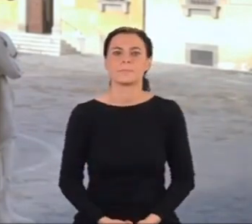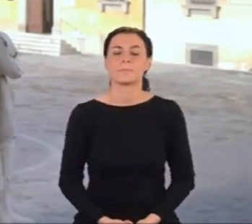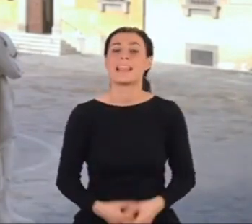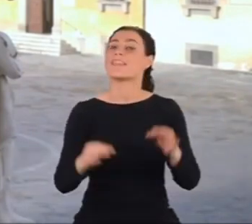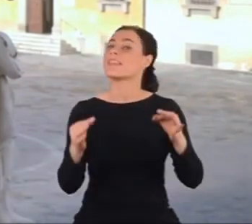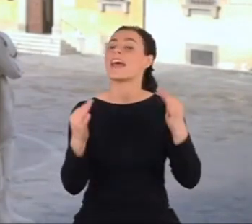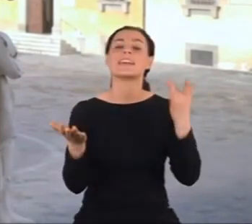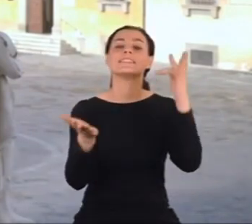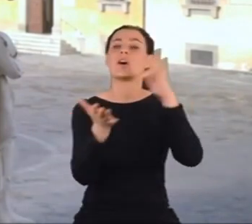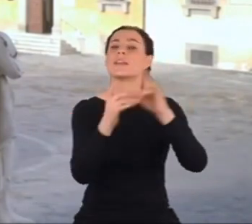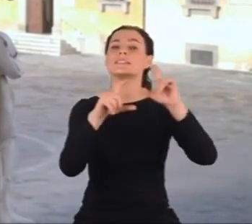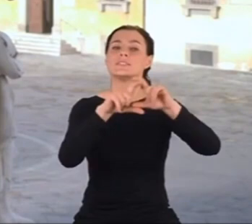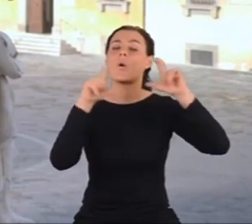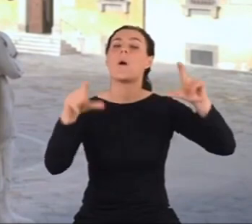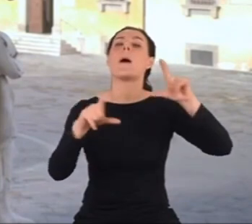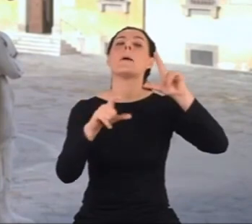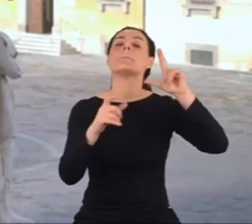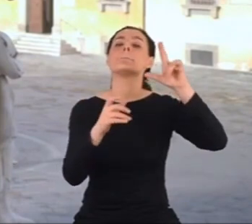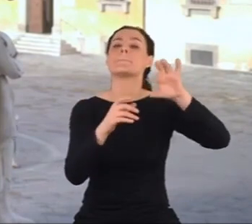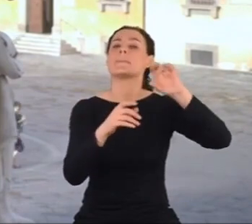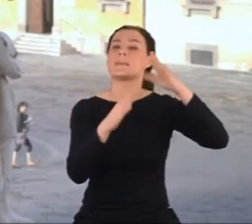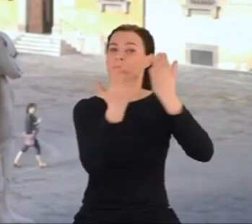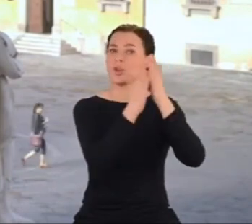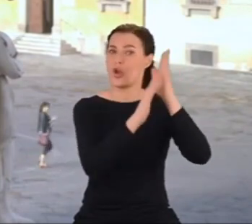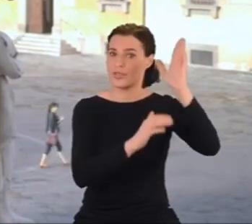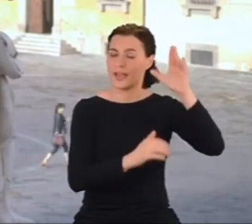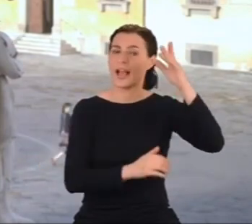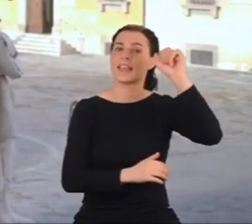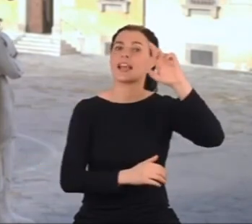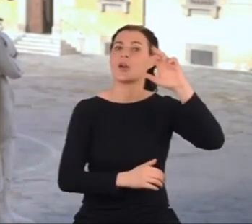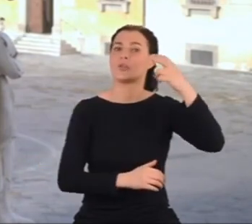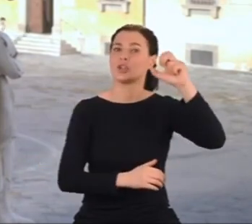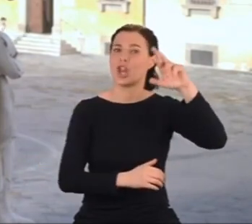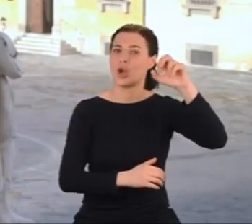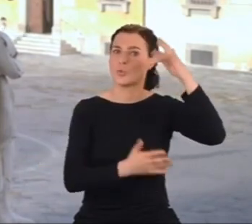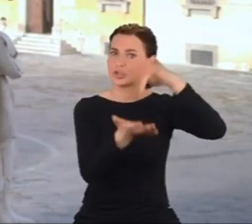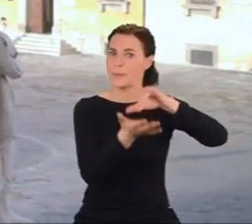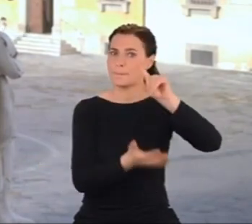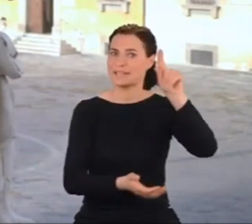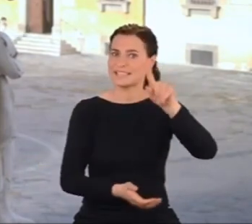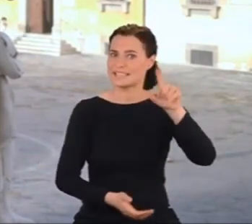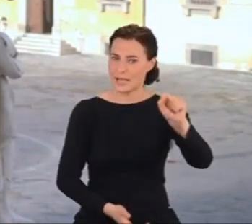Obecnie znajdują się one w Pizie, w bibliotece domu Galileusza.